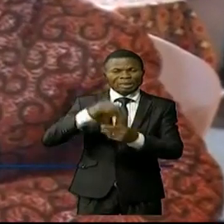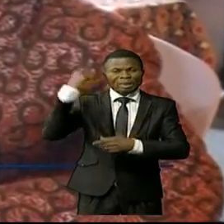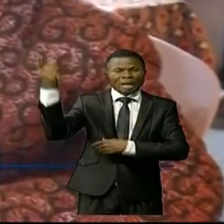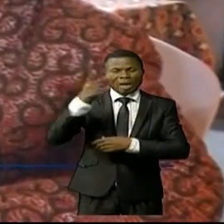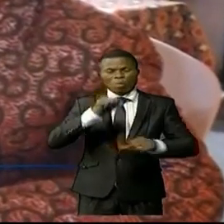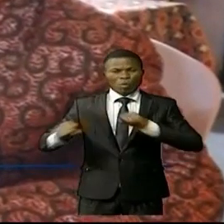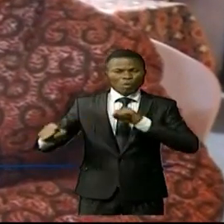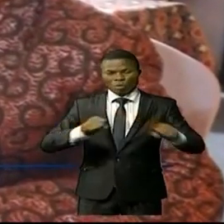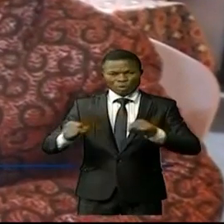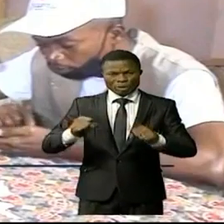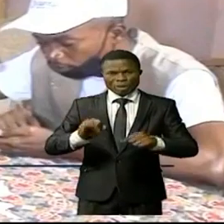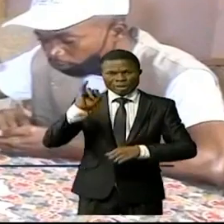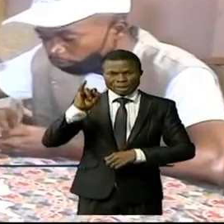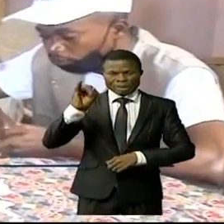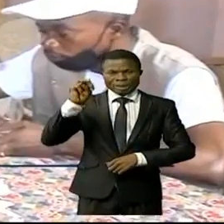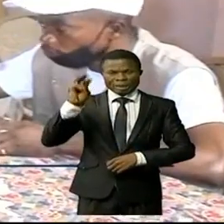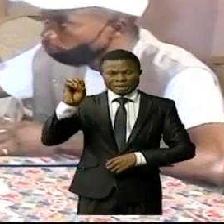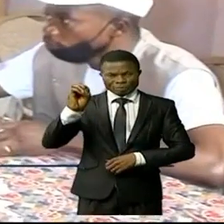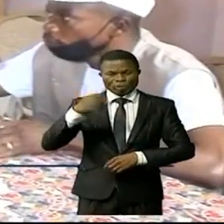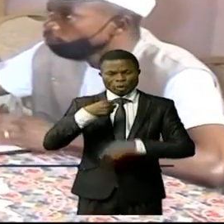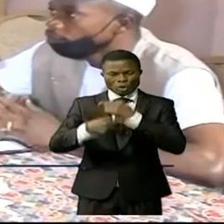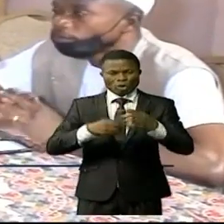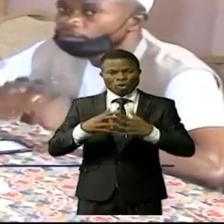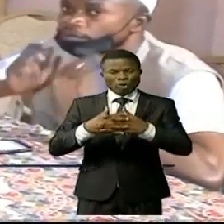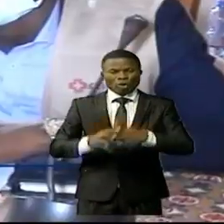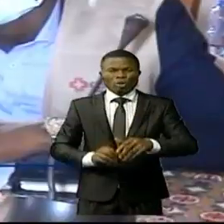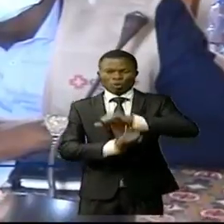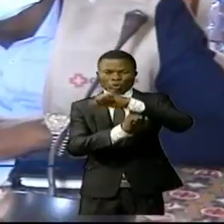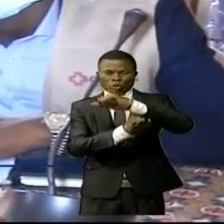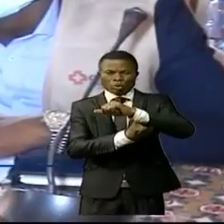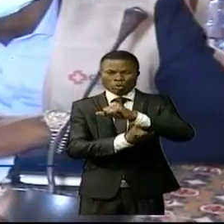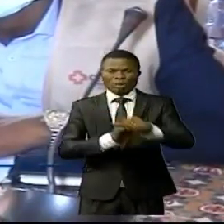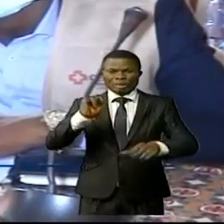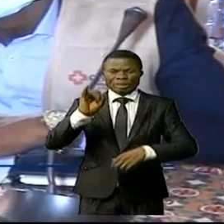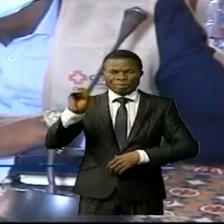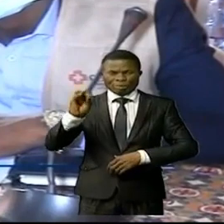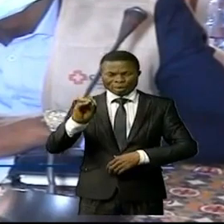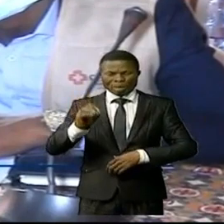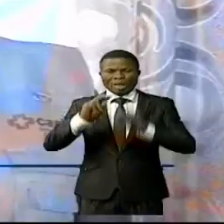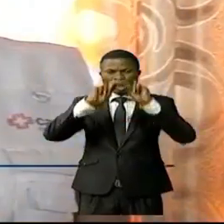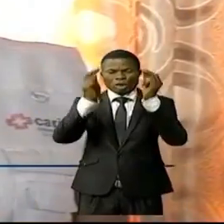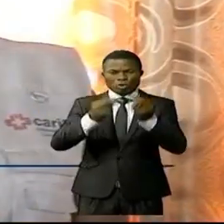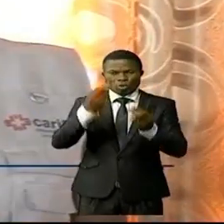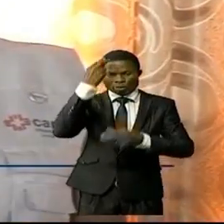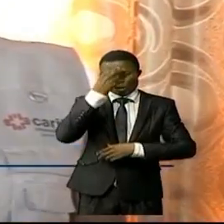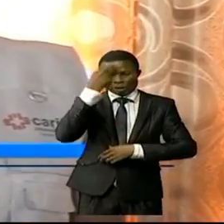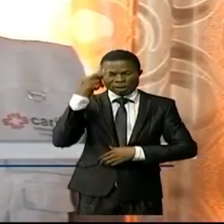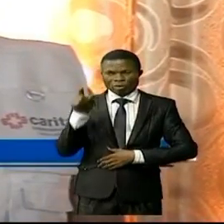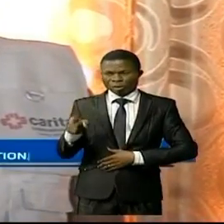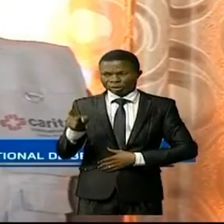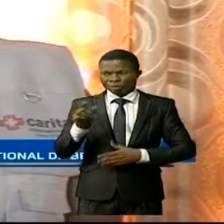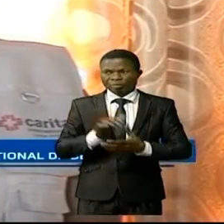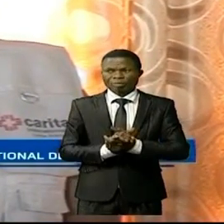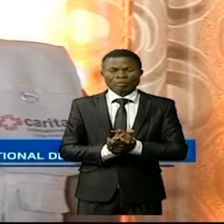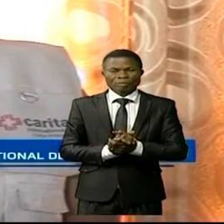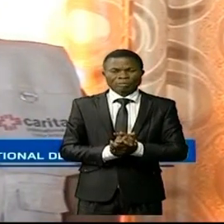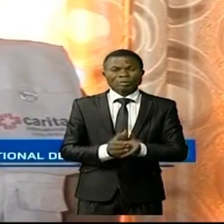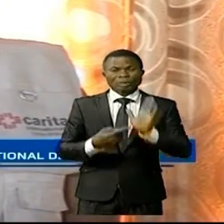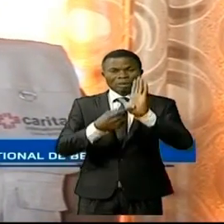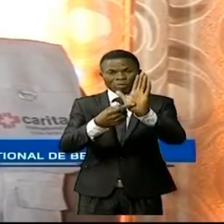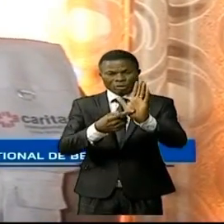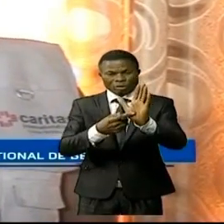mouvement émo, mis en œuvre grâce au ténariat C.be et Caritas Congo. Cette foire représente une